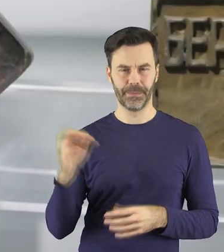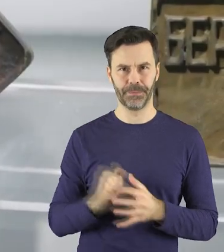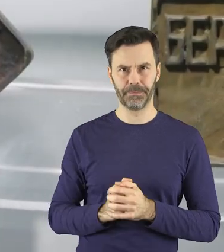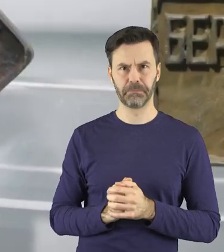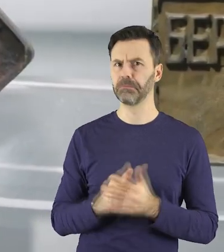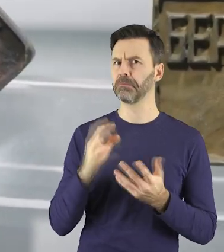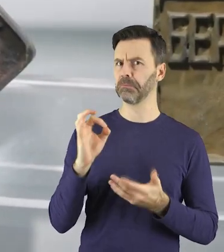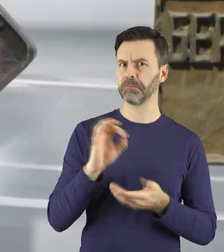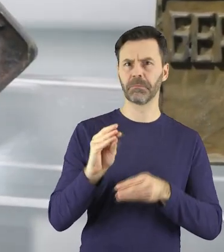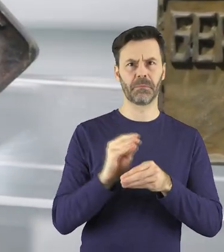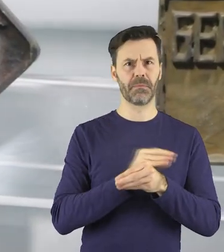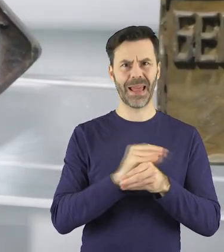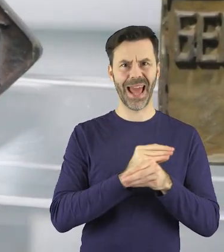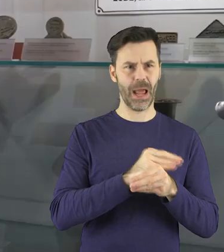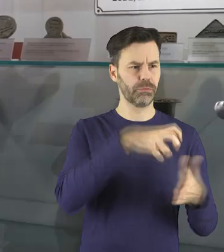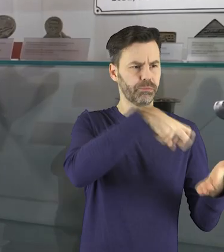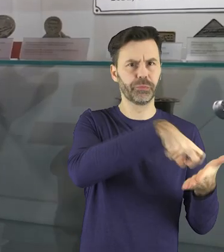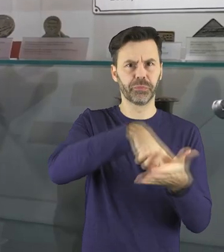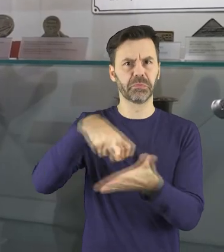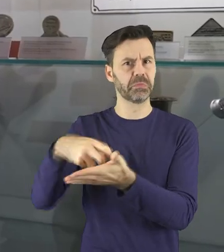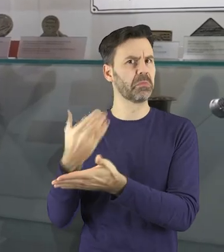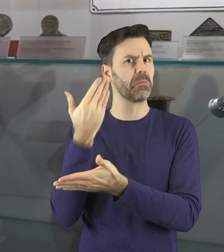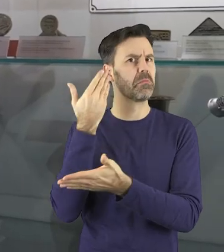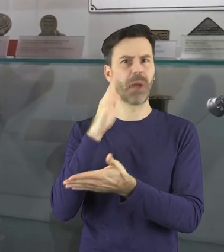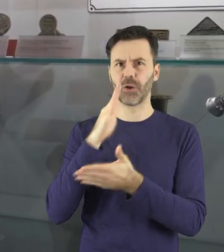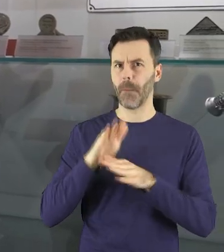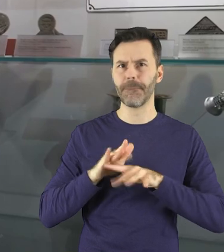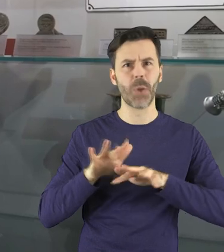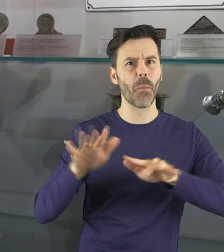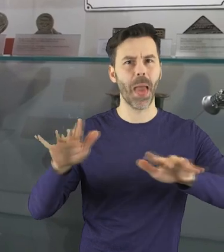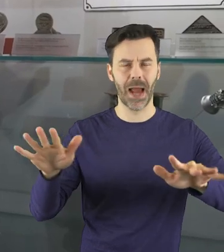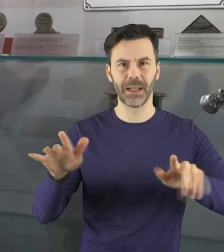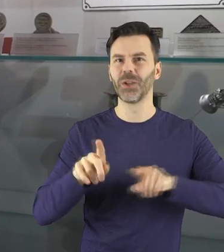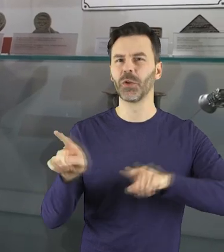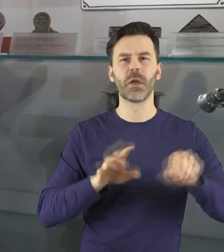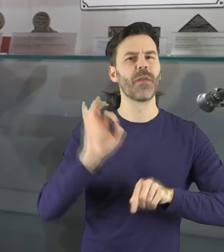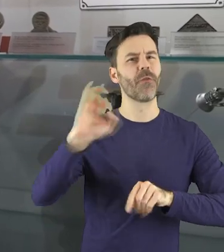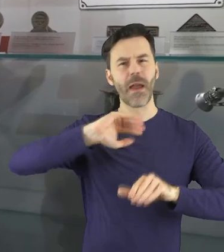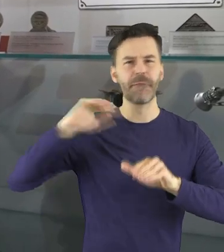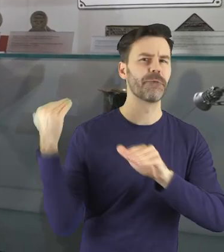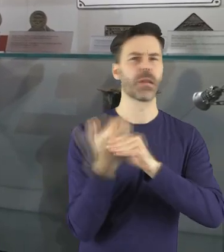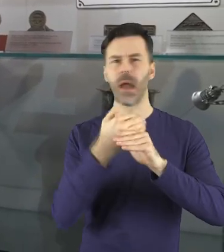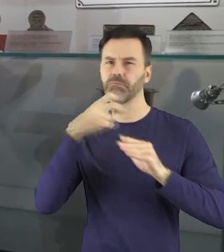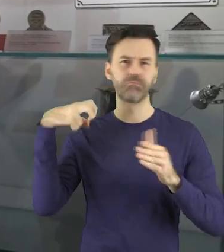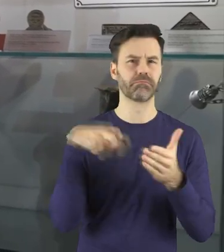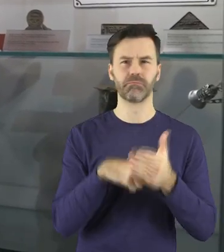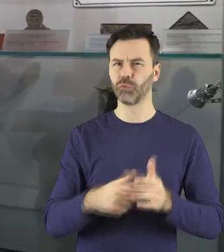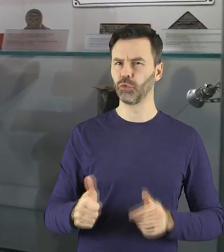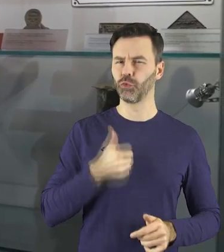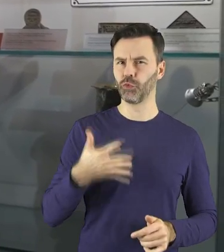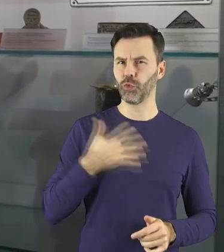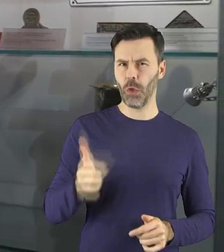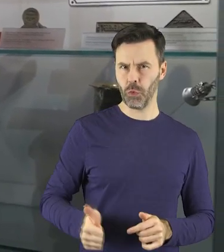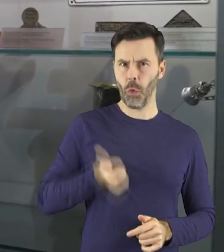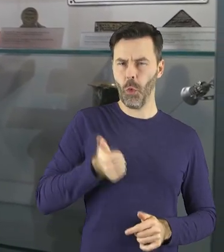Znakowanie tkanin było bardzo popularne wśród fabrykantów. Stanowiło to jakby znak firmowy zakładów, w